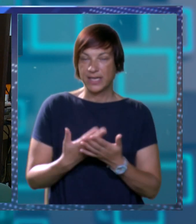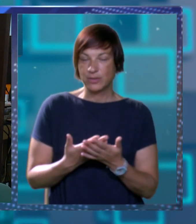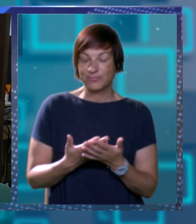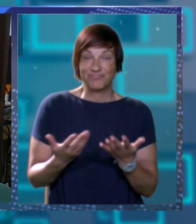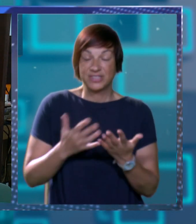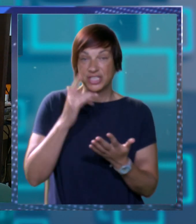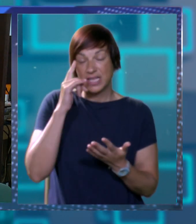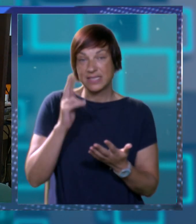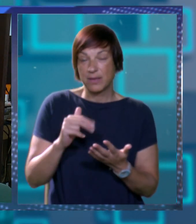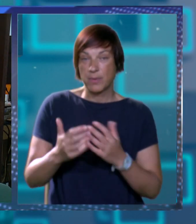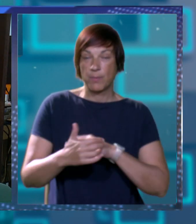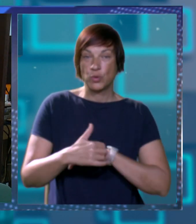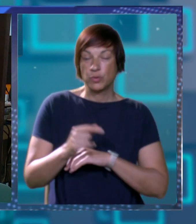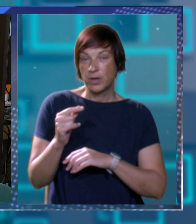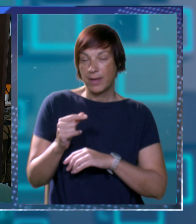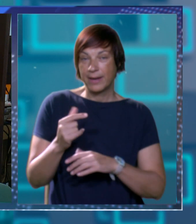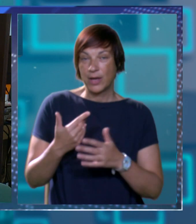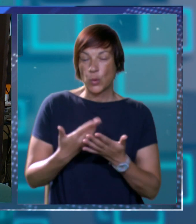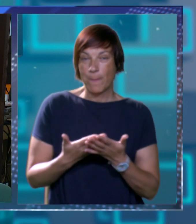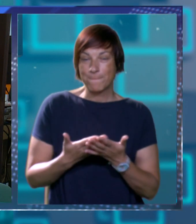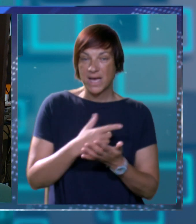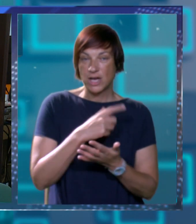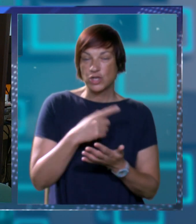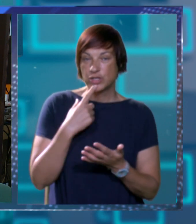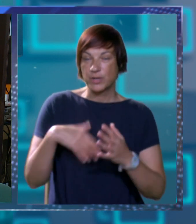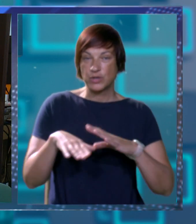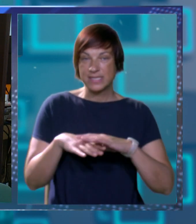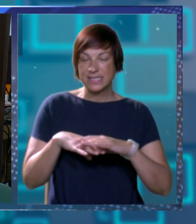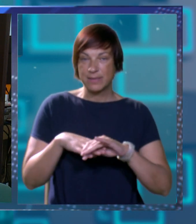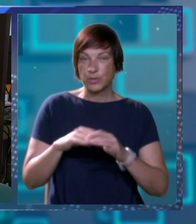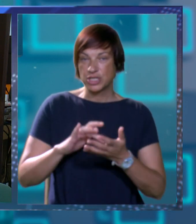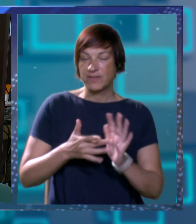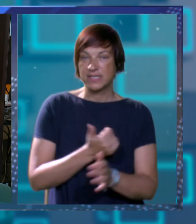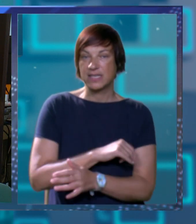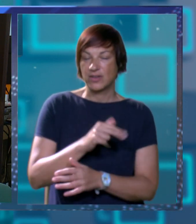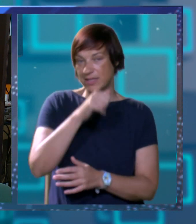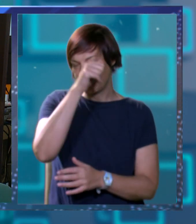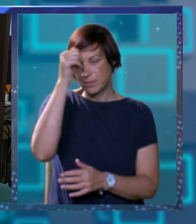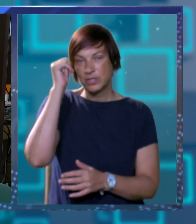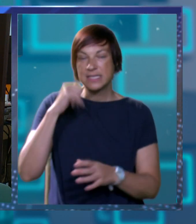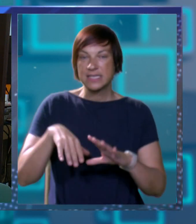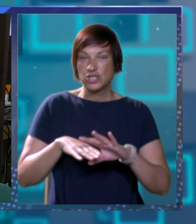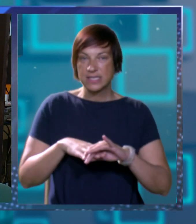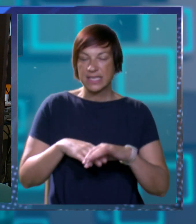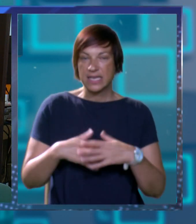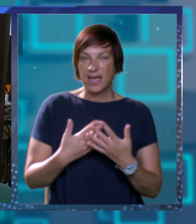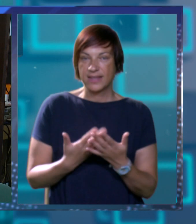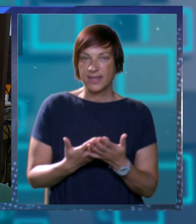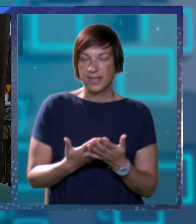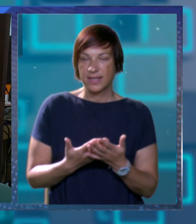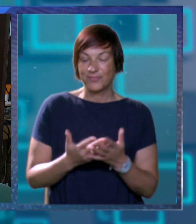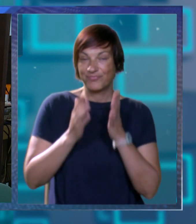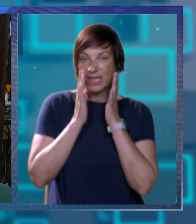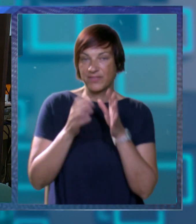a što ja znam imamo mi u Dubrovniku malo malo ljudi koji se zapoštava cijelu godinu imamo sezonskih radnika i